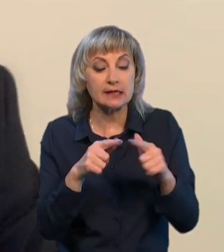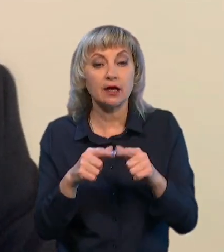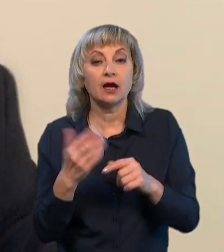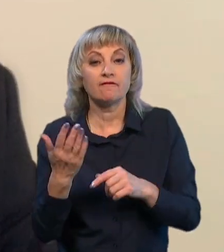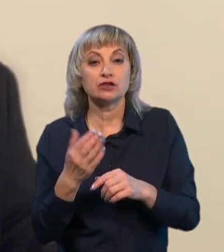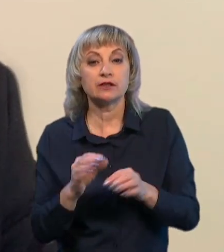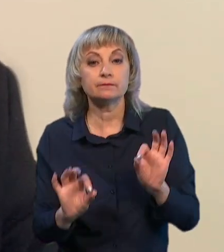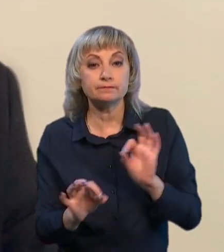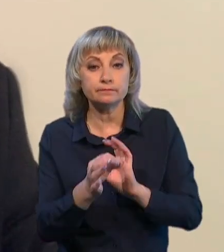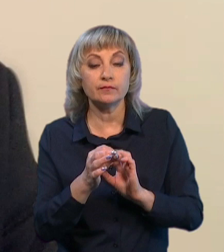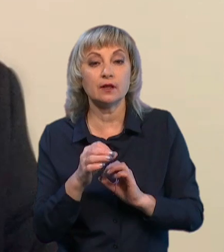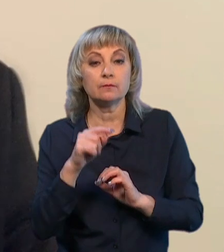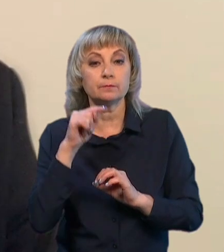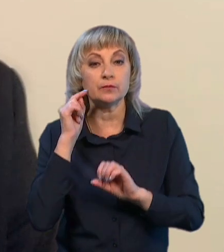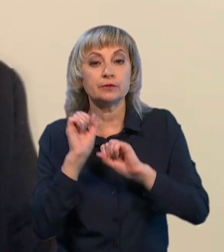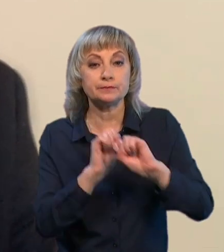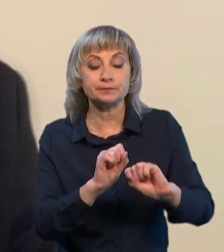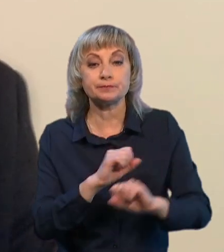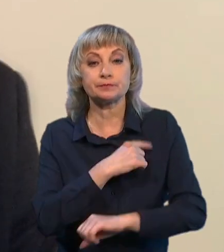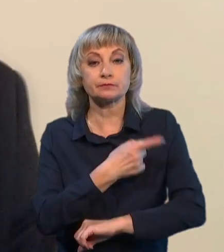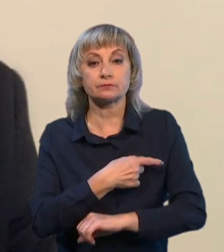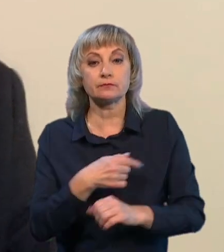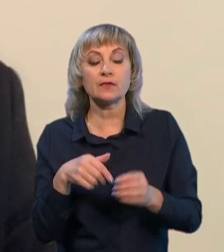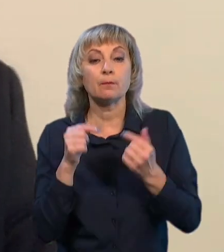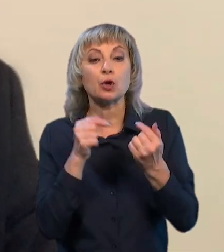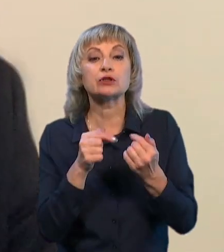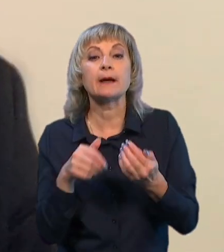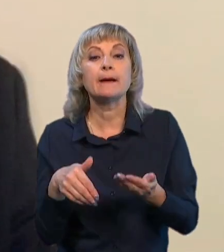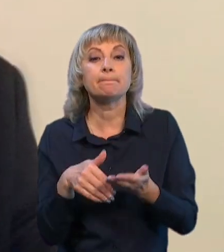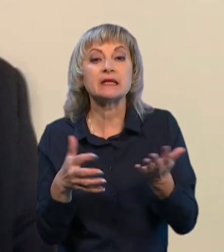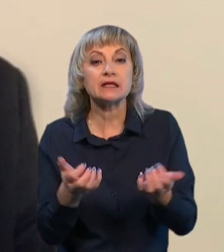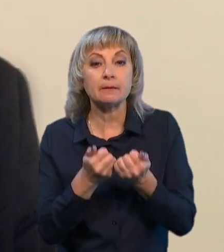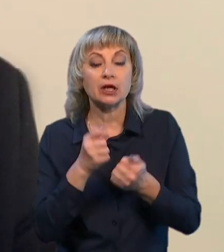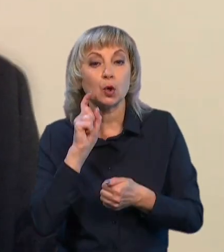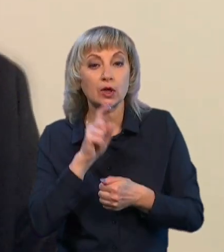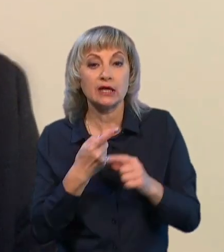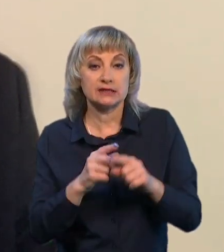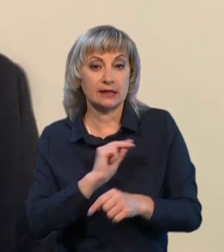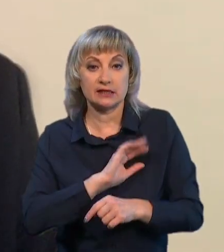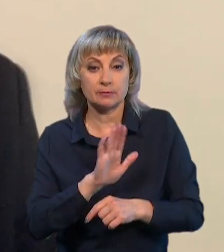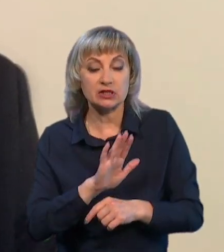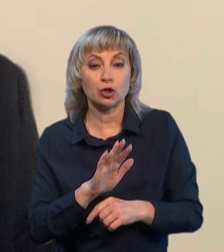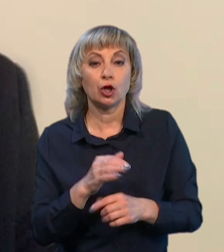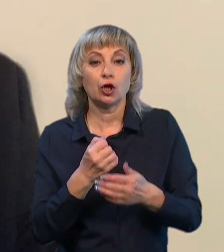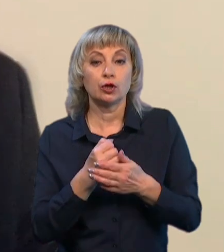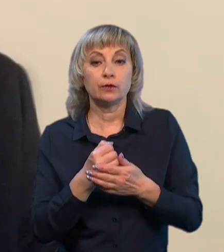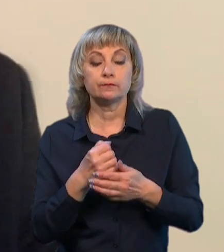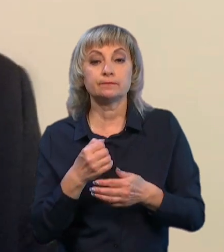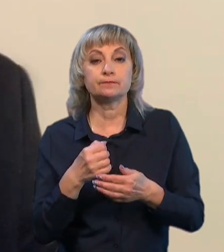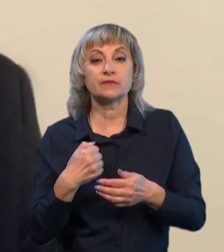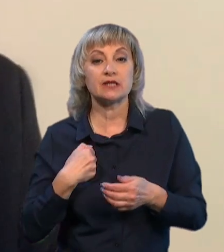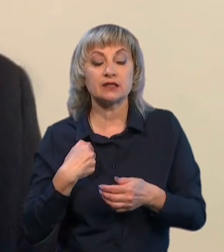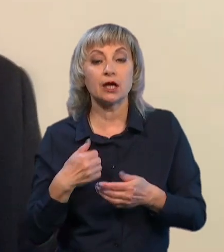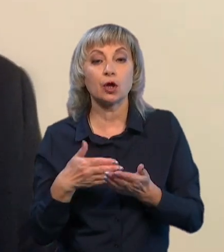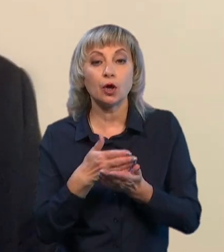проросійським силам, які проти підтримки України. Але це не спрацьовує. До кінця тому, стратегічний курс і країн